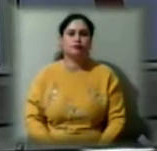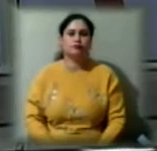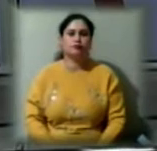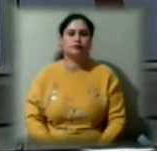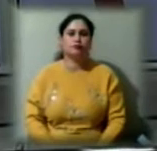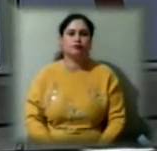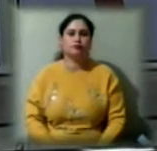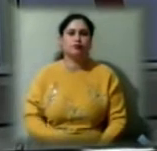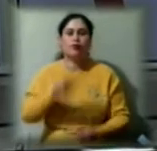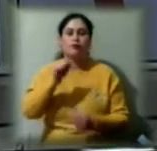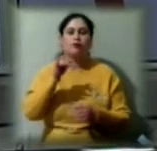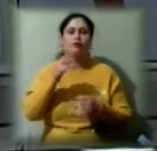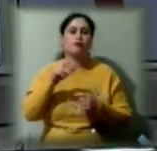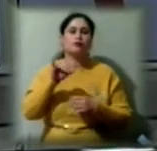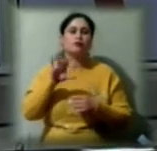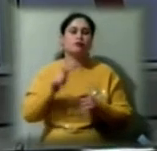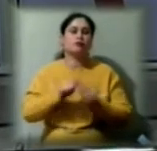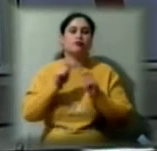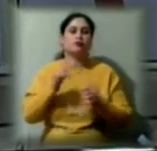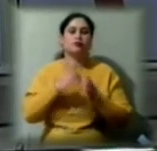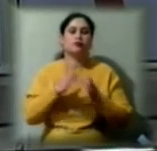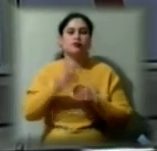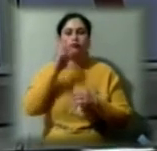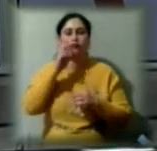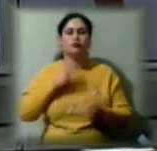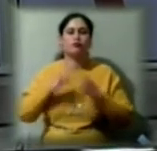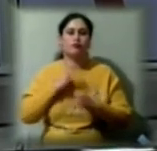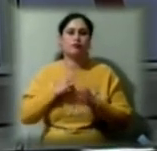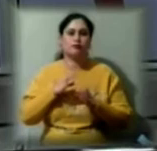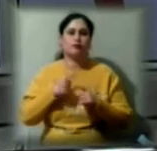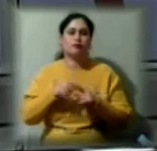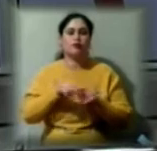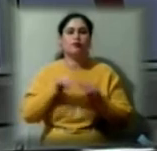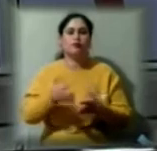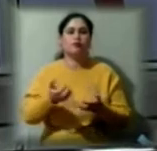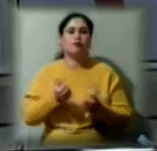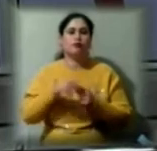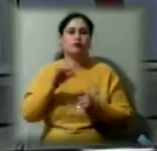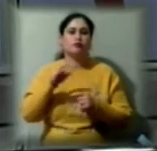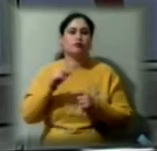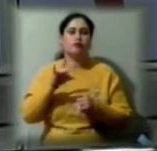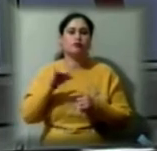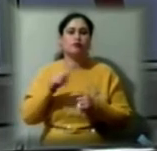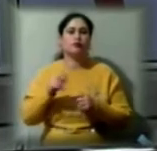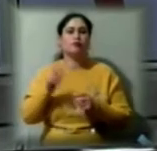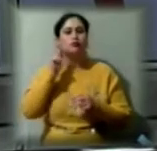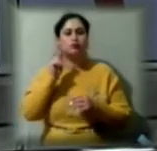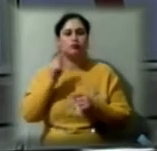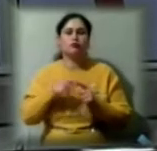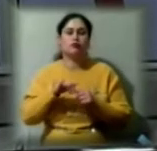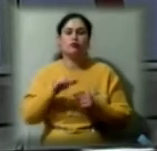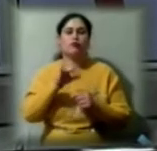Археологічний музей відкриті у Херсонському державному університеті. Таке рішення прийняла вчена Рада Вишу. Основою музею стануть